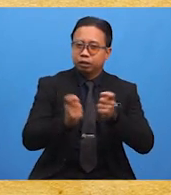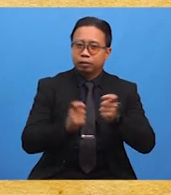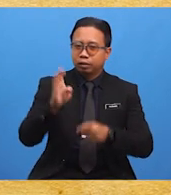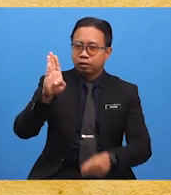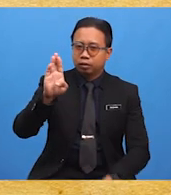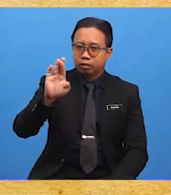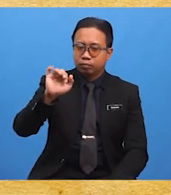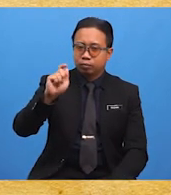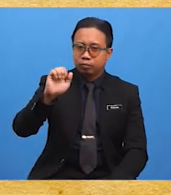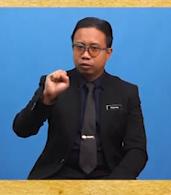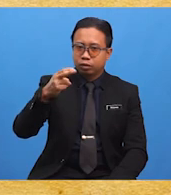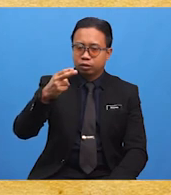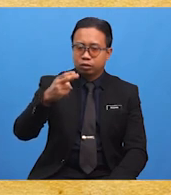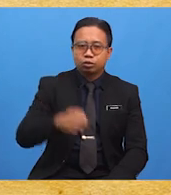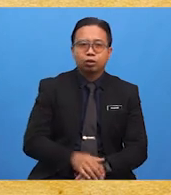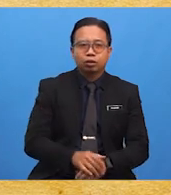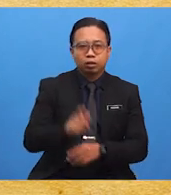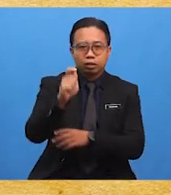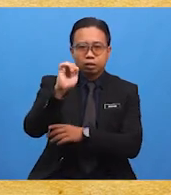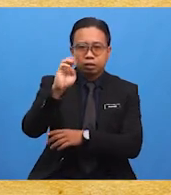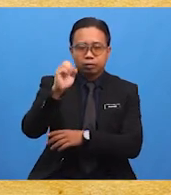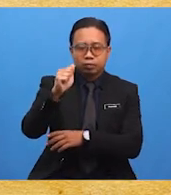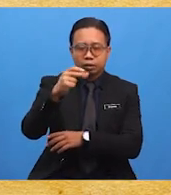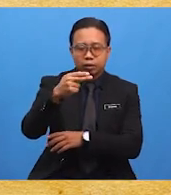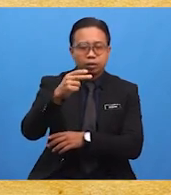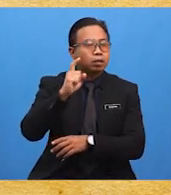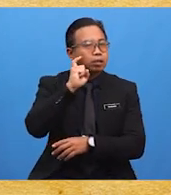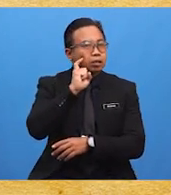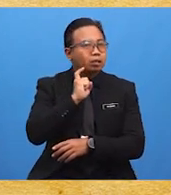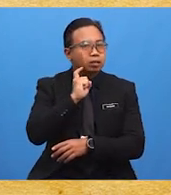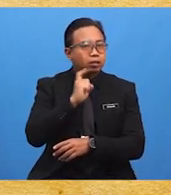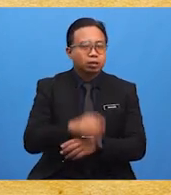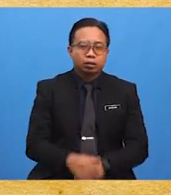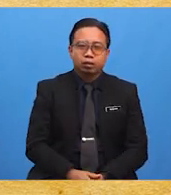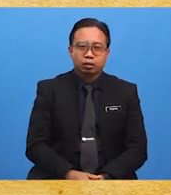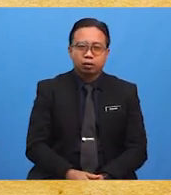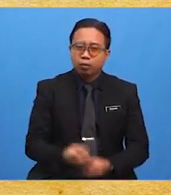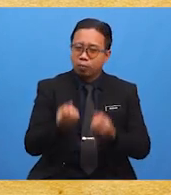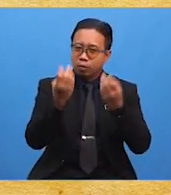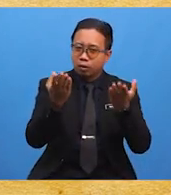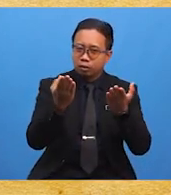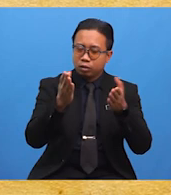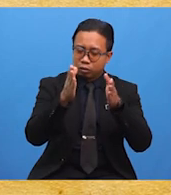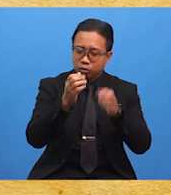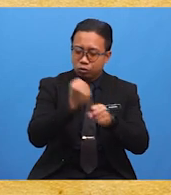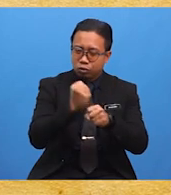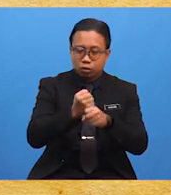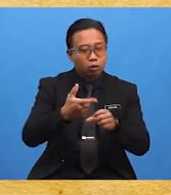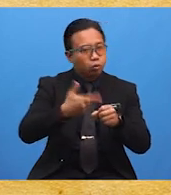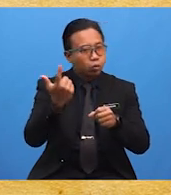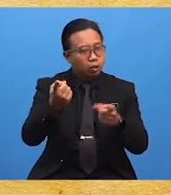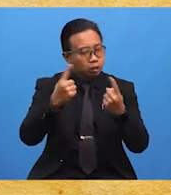perkembangan industri bijetima dan getah telah menggalakkan kedatangan buruk asing ke negara kita.